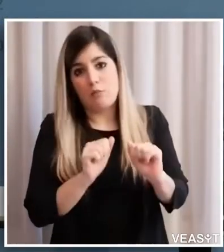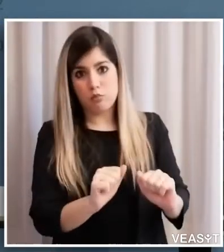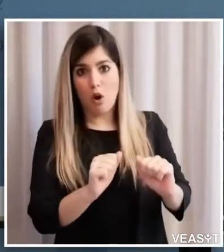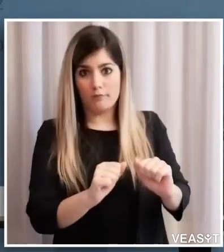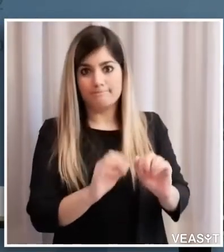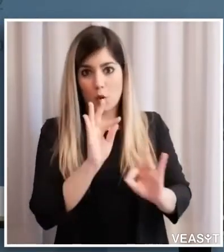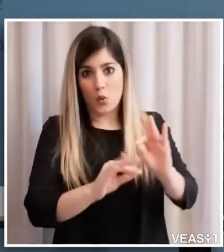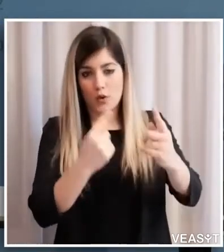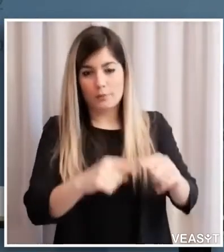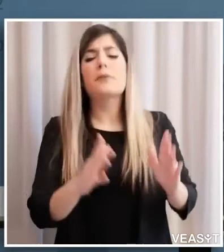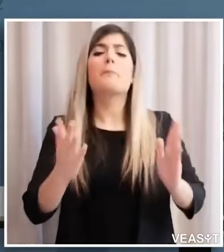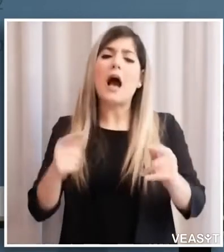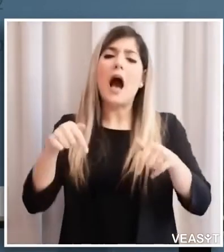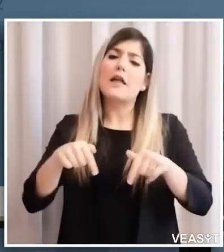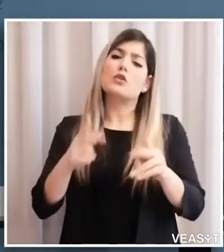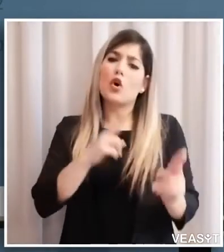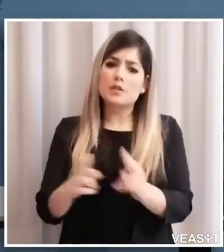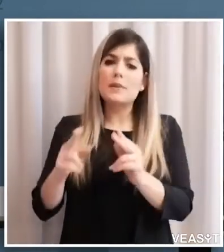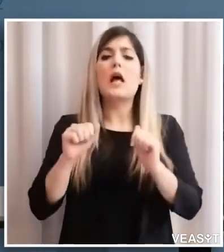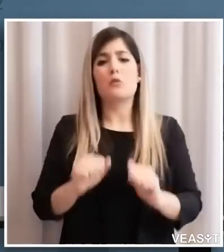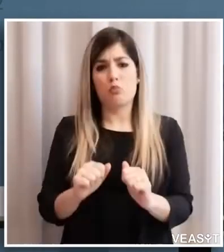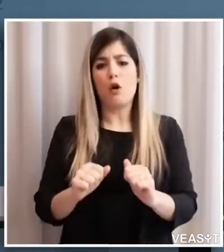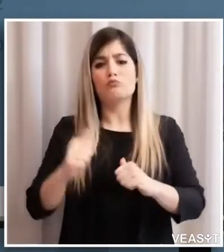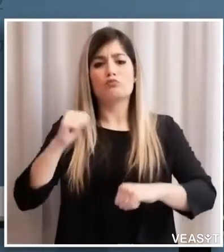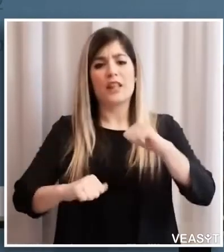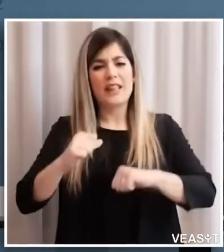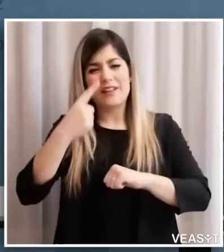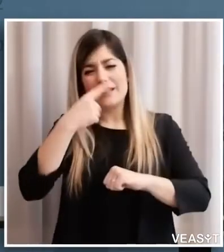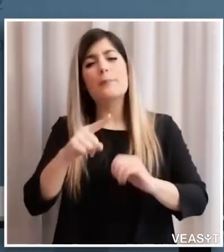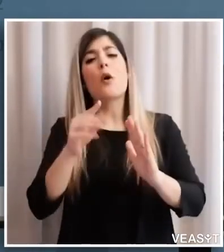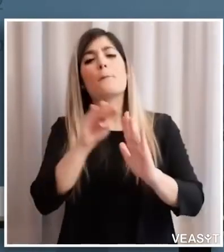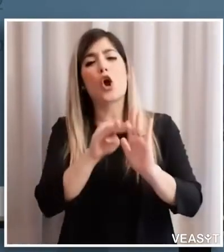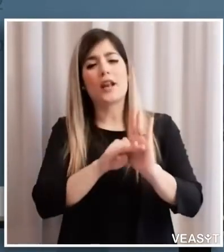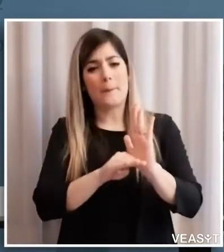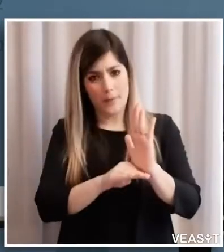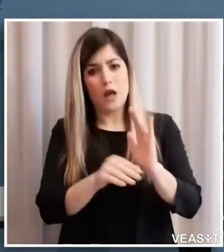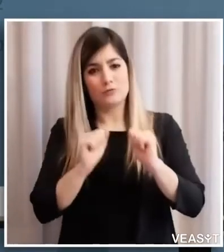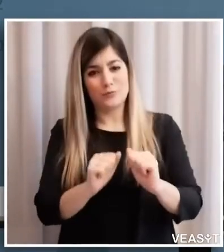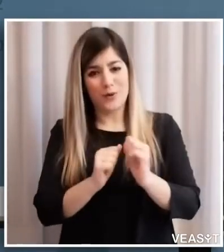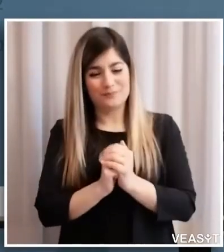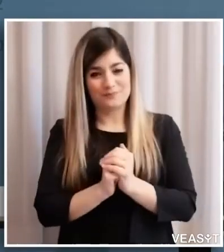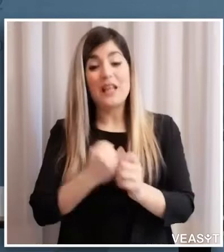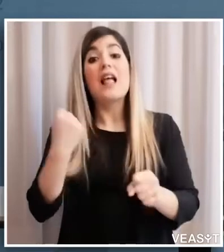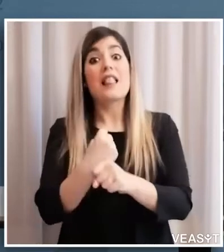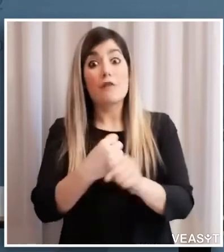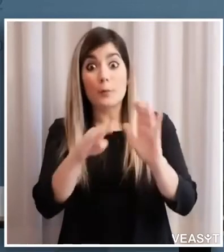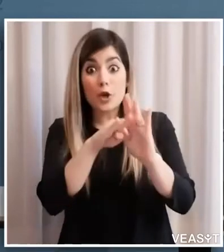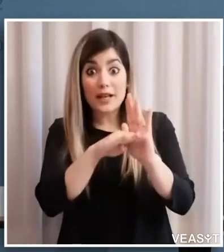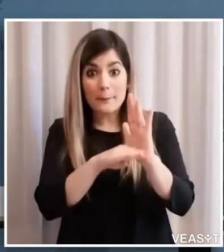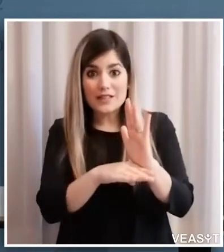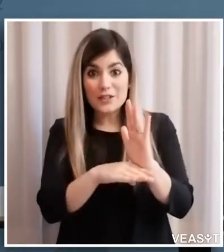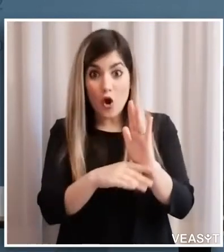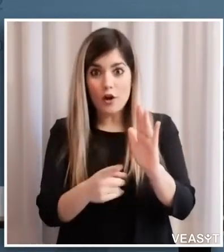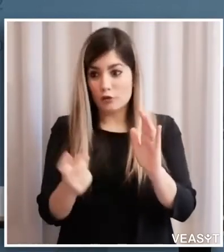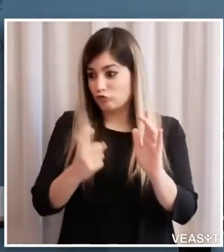possono iniziare di nuovo con anche gli interventi programmati. Il lavoro di programmazione è già stato svolto negli ultimi